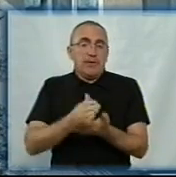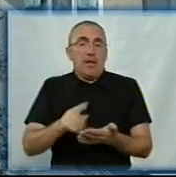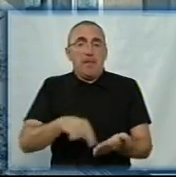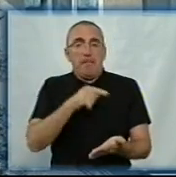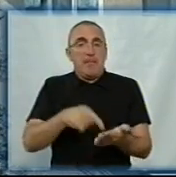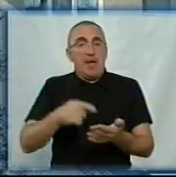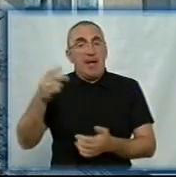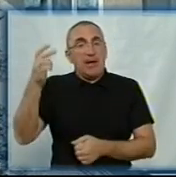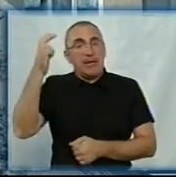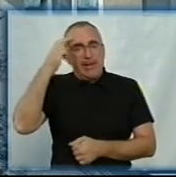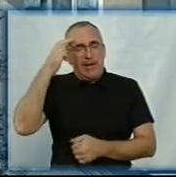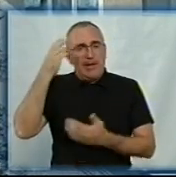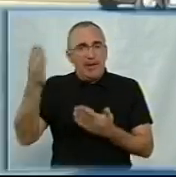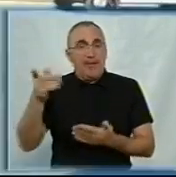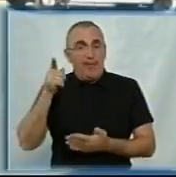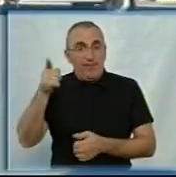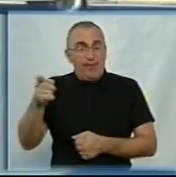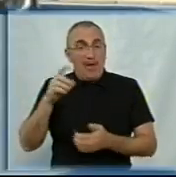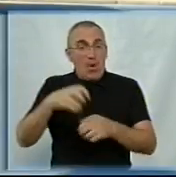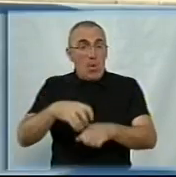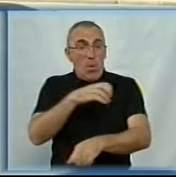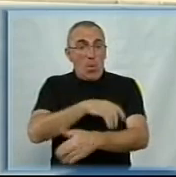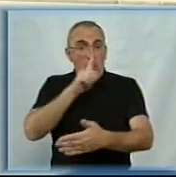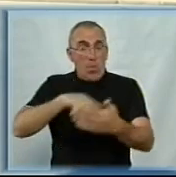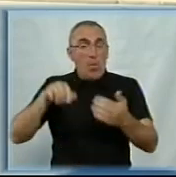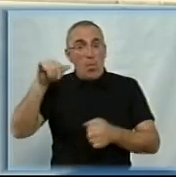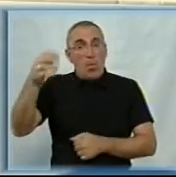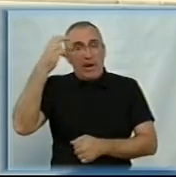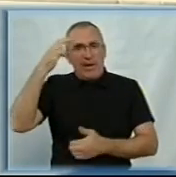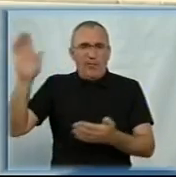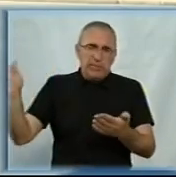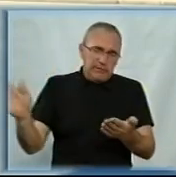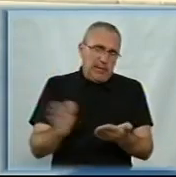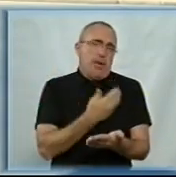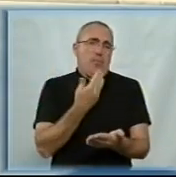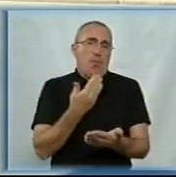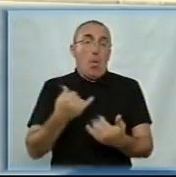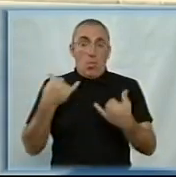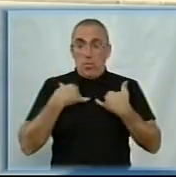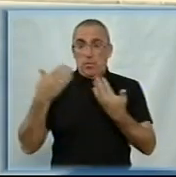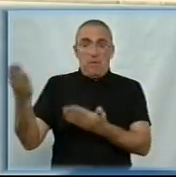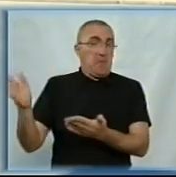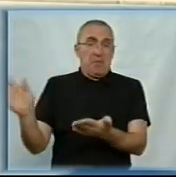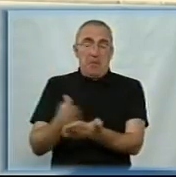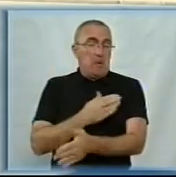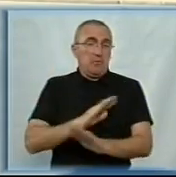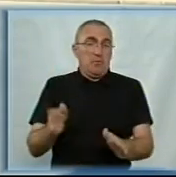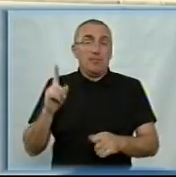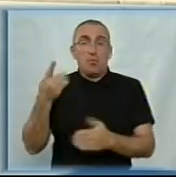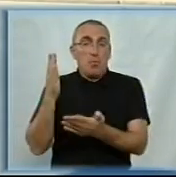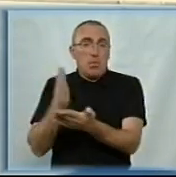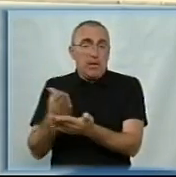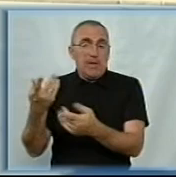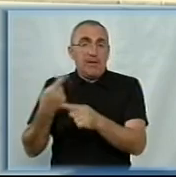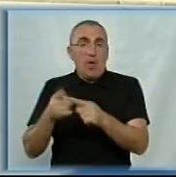місті Київ. знаходився. Він під час декомунізації в Києві був демонтований. А в нас він не демонтований, тому що є